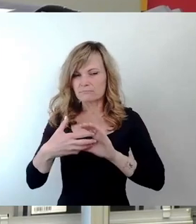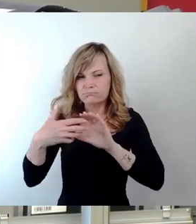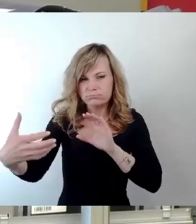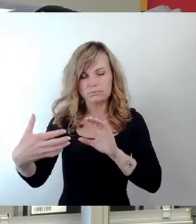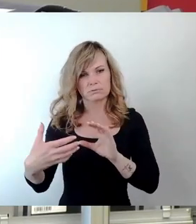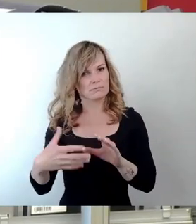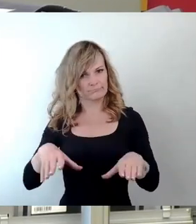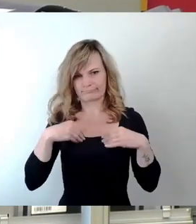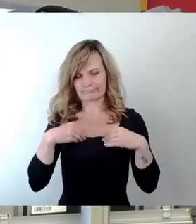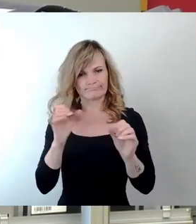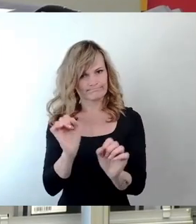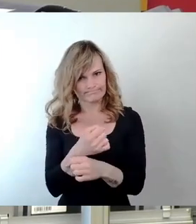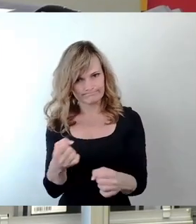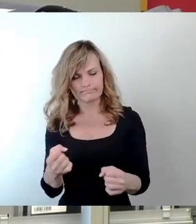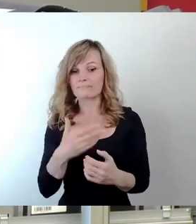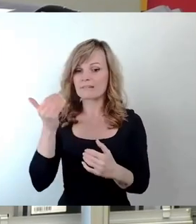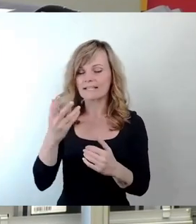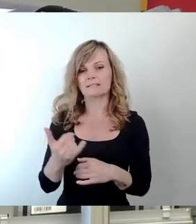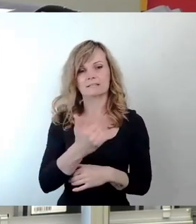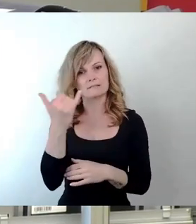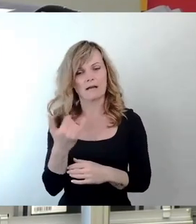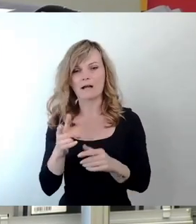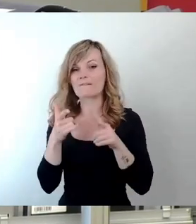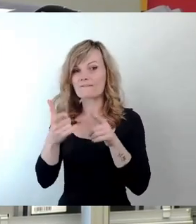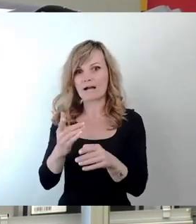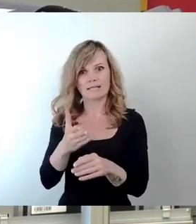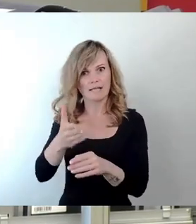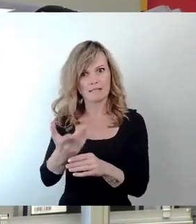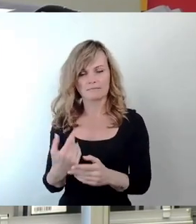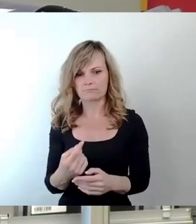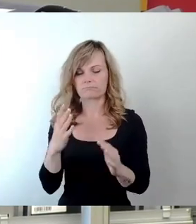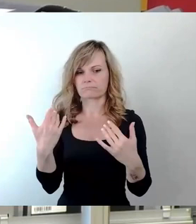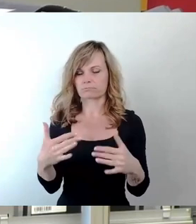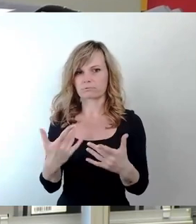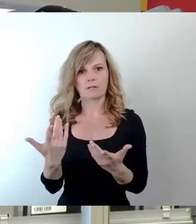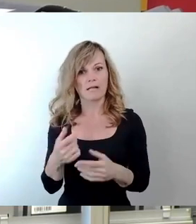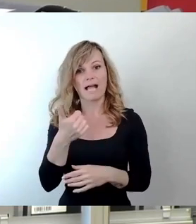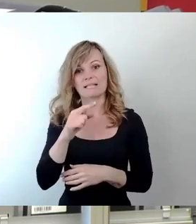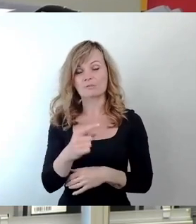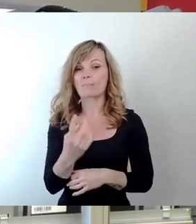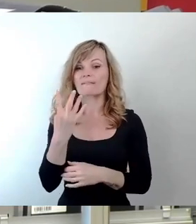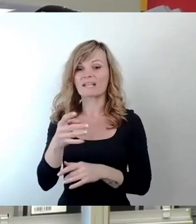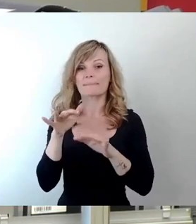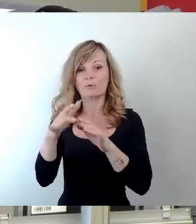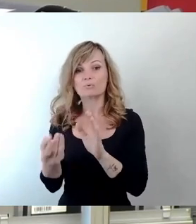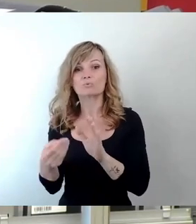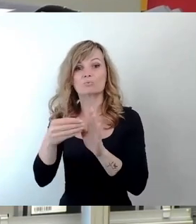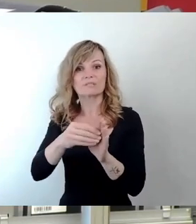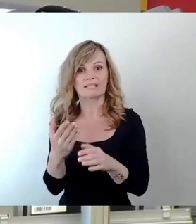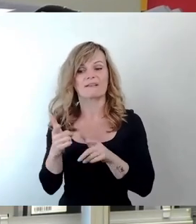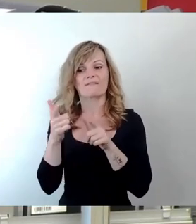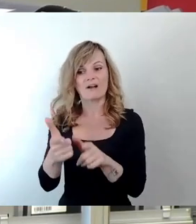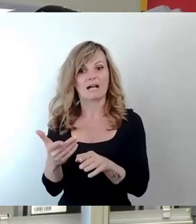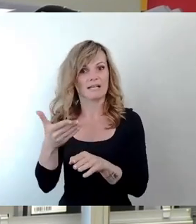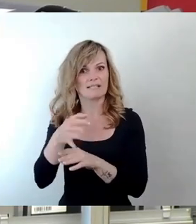jedes Jahr auch massiv Fahrgäste kosten. In dem Fall 1,4 Millionen zusätzliche Fahrgäste für die Dresdner Verkehrsbetriebe. Wir kommen aber eben auch beim ganz